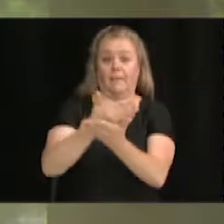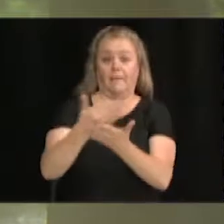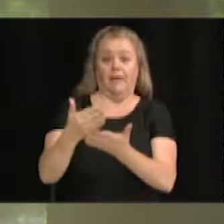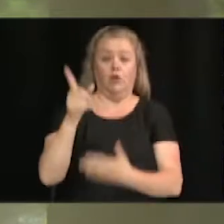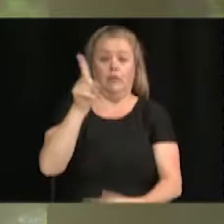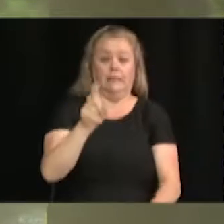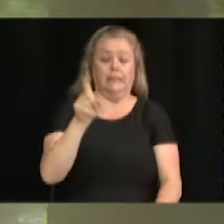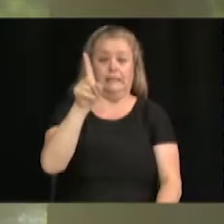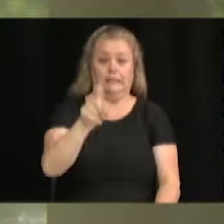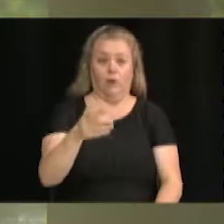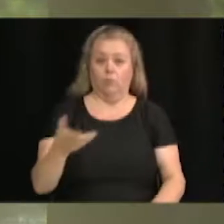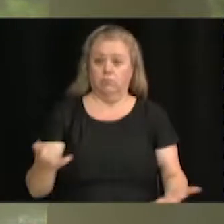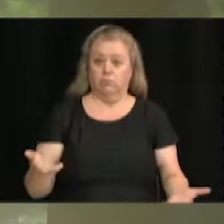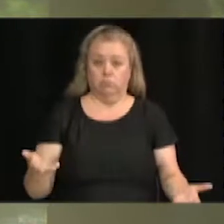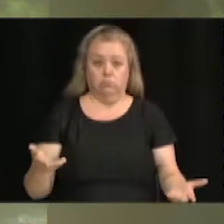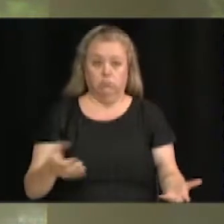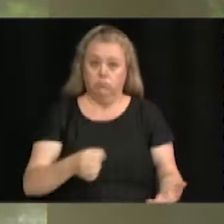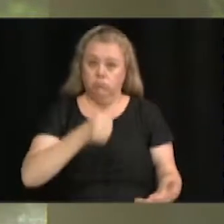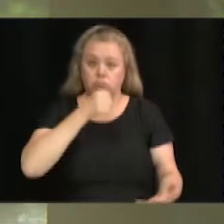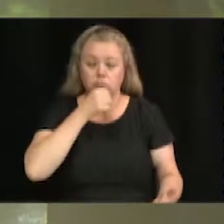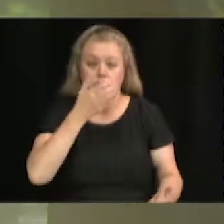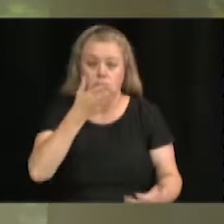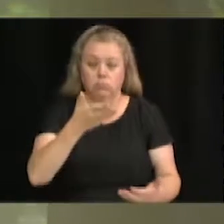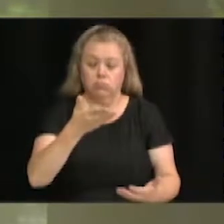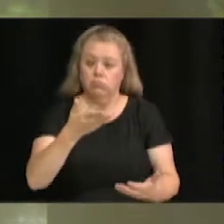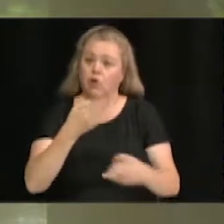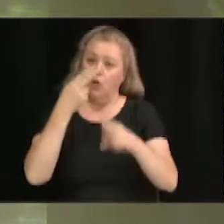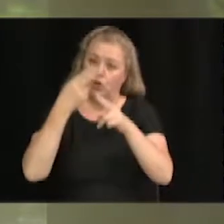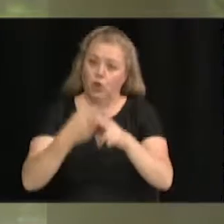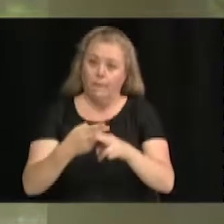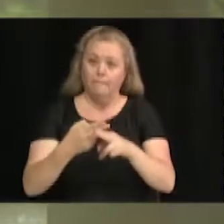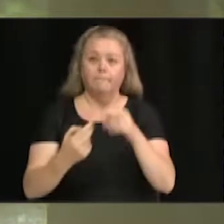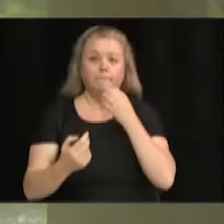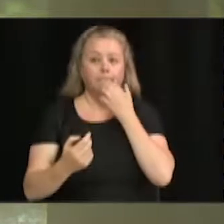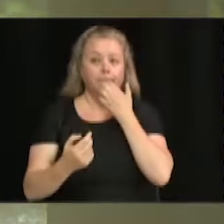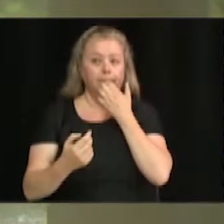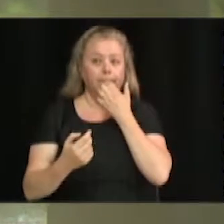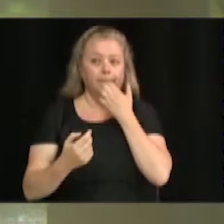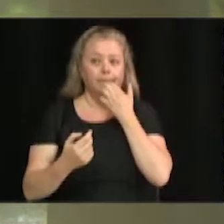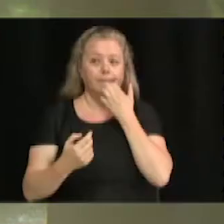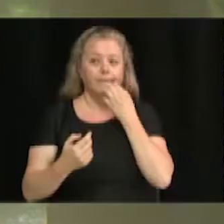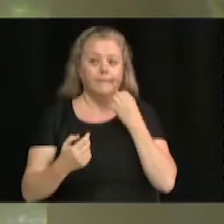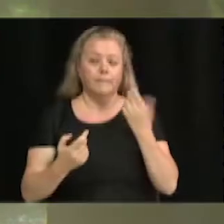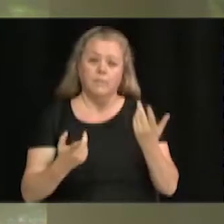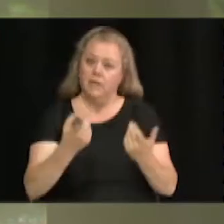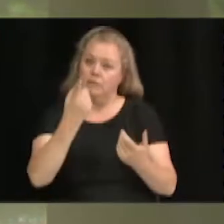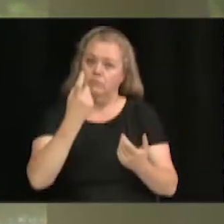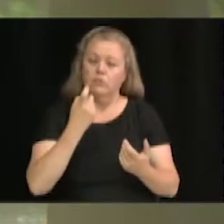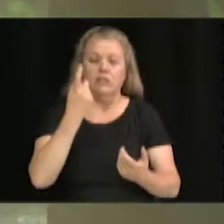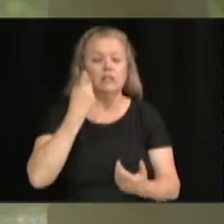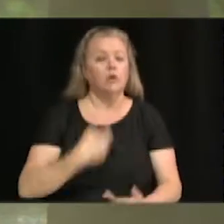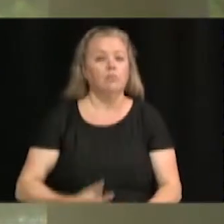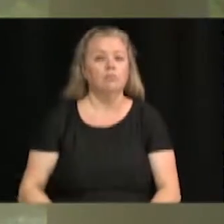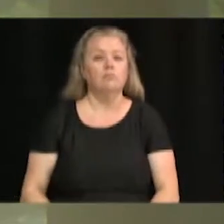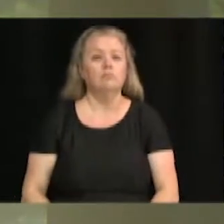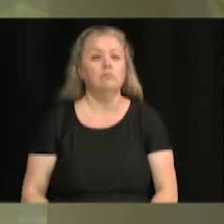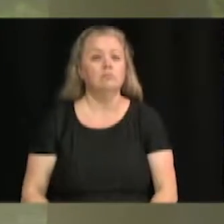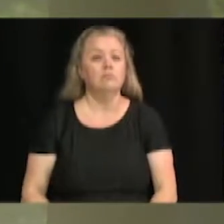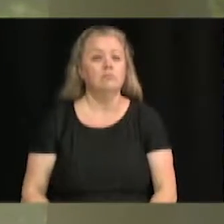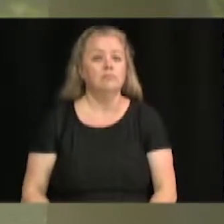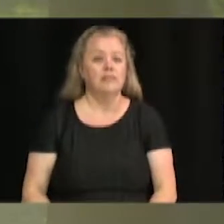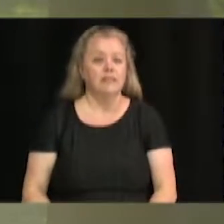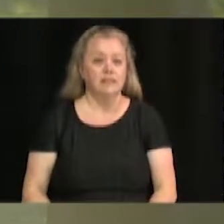questions. Alors, vous vous présentez au lutrin, vous vous identifiez, vous posez vos questions. Je vous écoute.